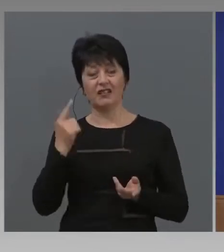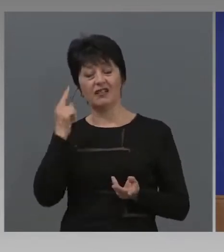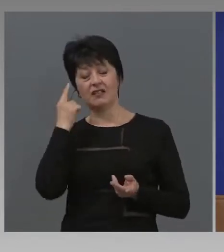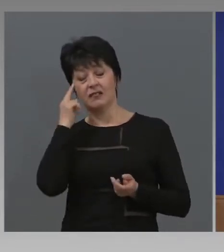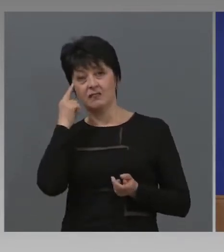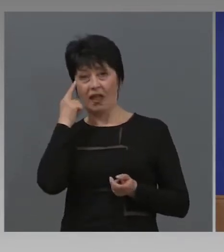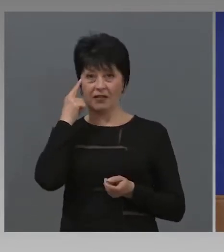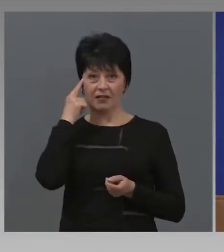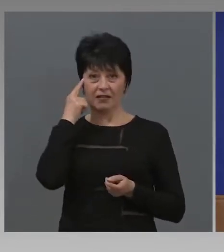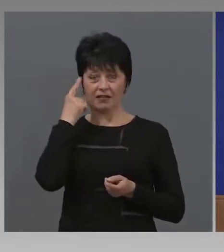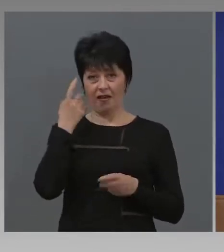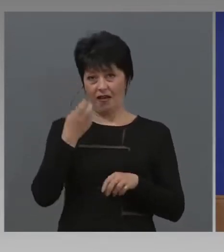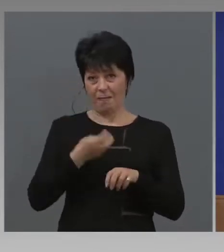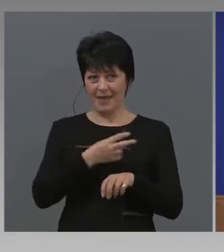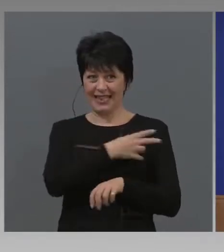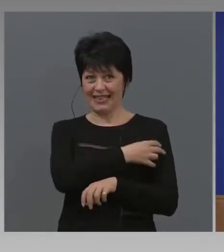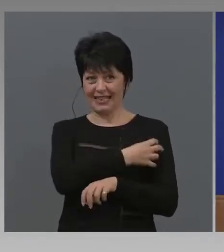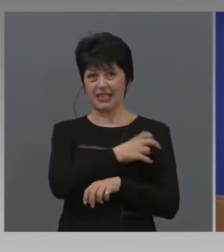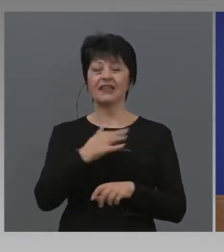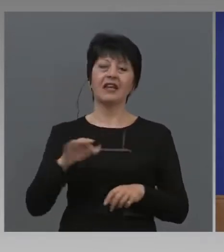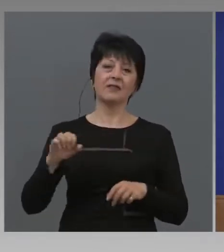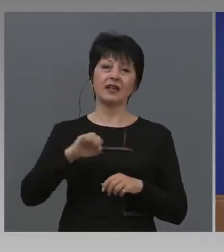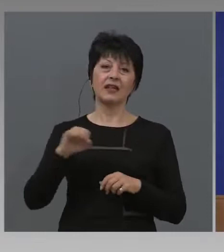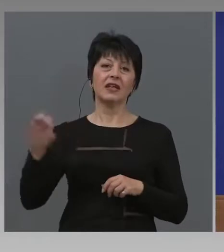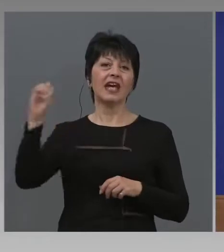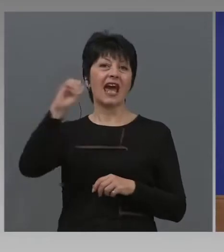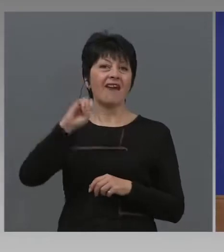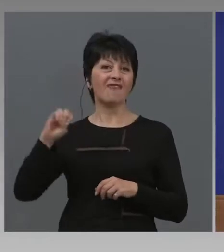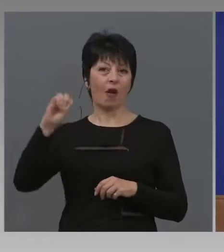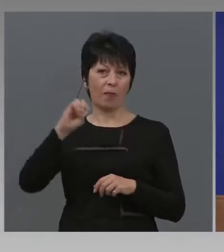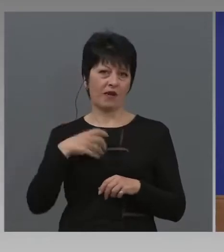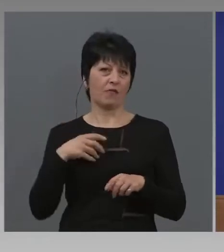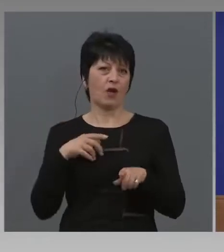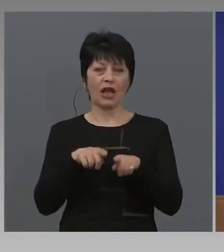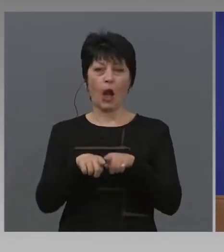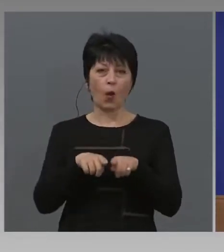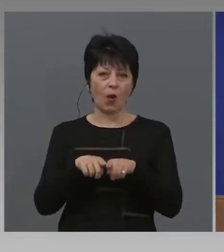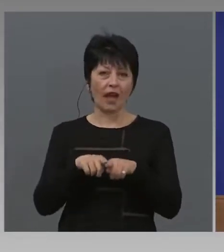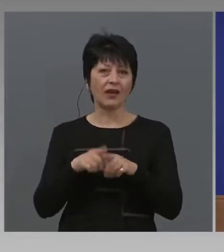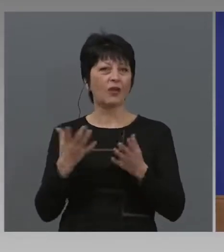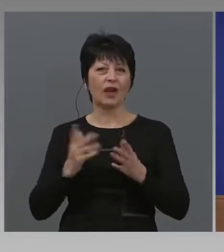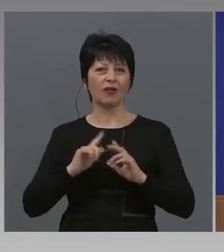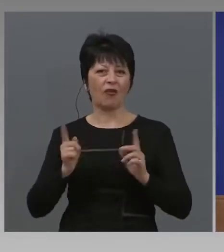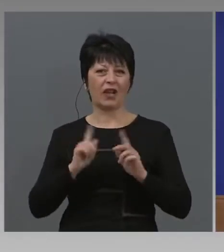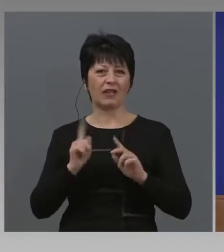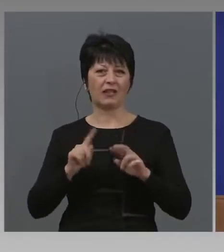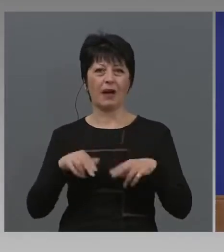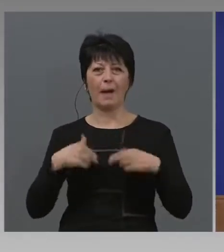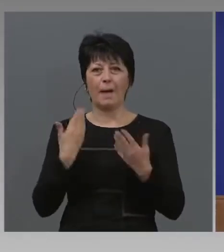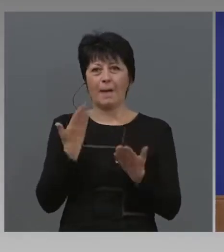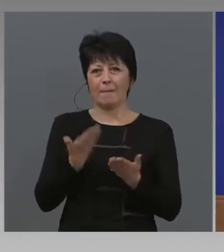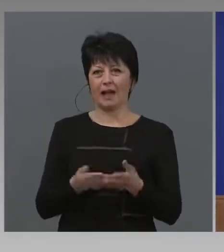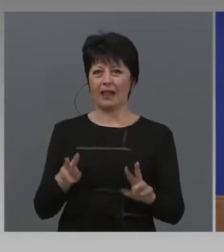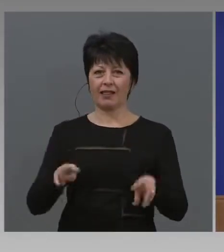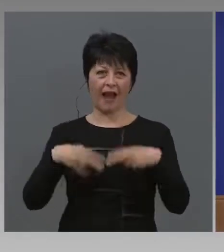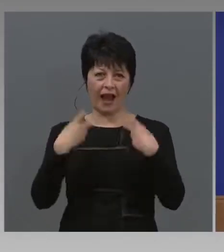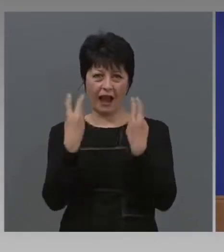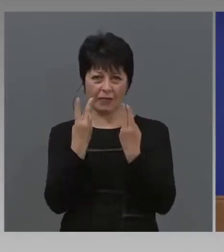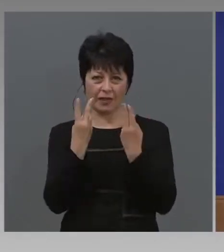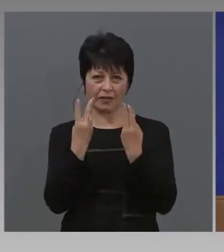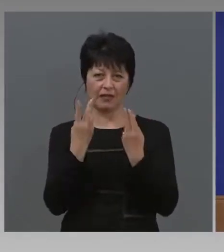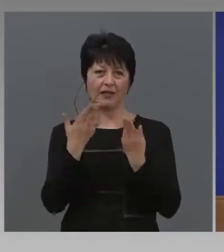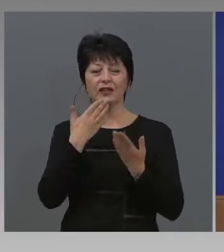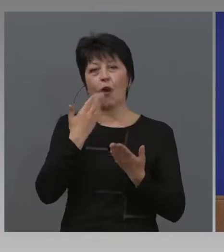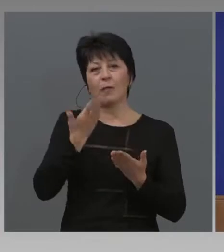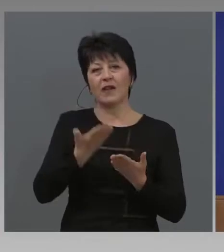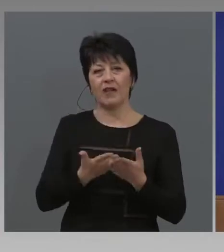считат в Европа и много от колегите, когато не са пред камерите да обявяват светлото бъдеще,